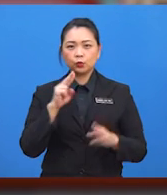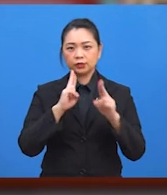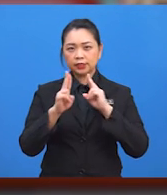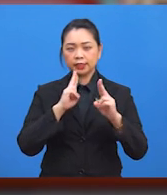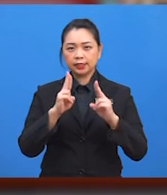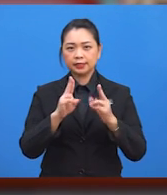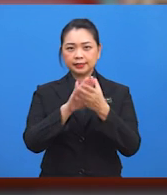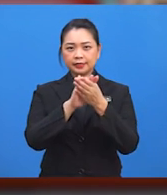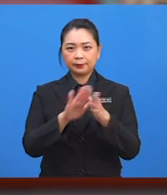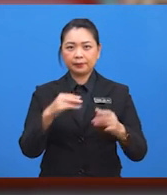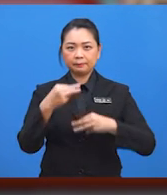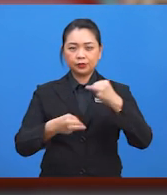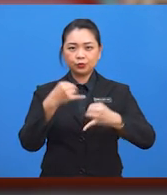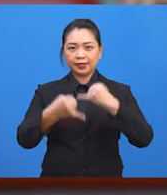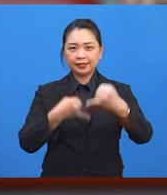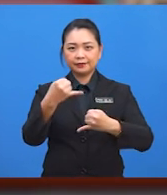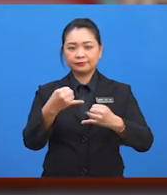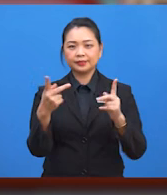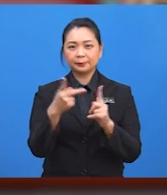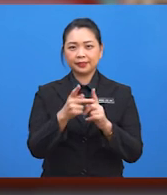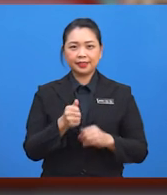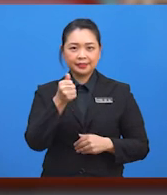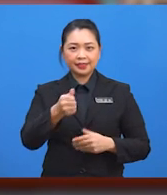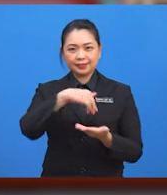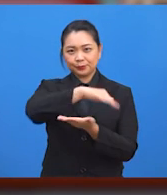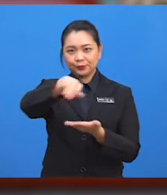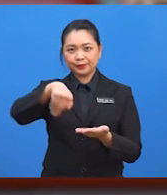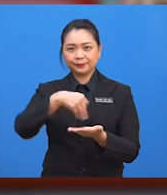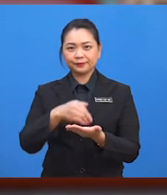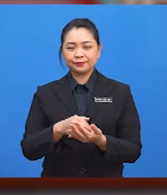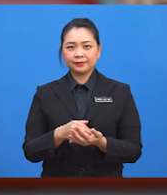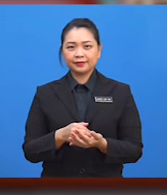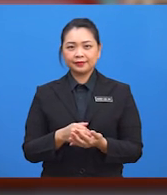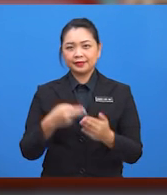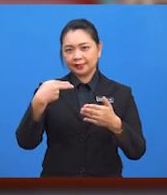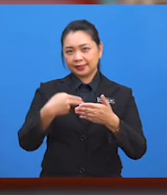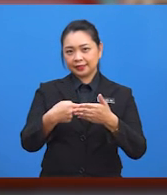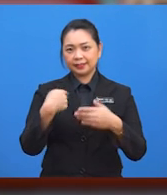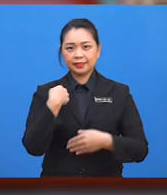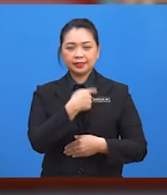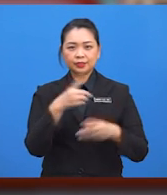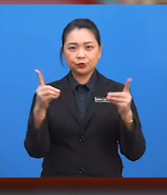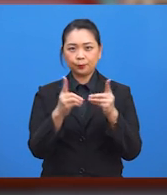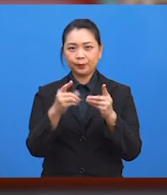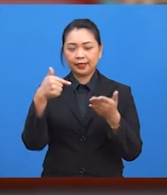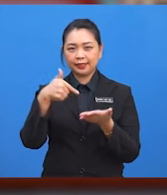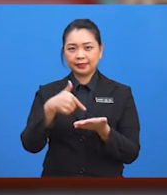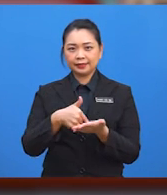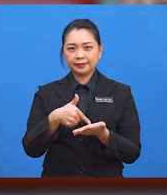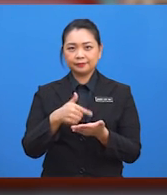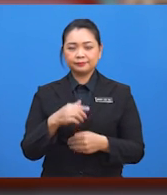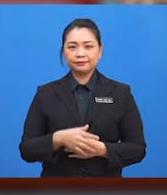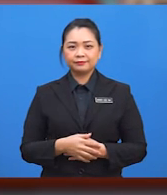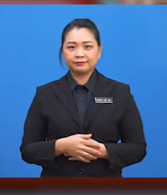selamat maju jaya kepada anda semua. Sehingga kita berjumpa di lain masa.